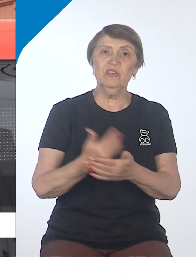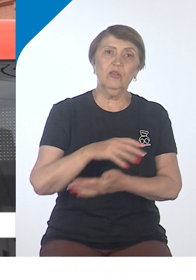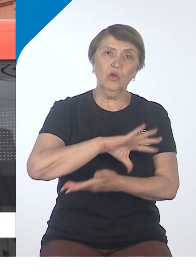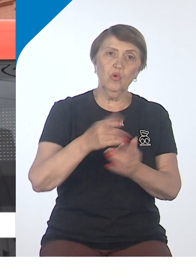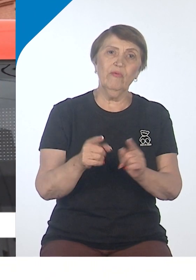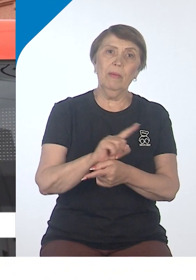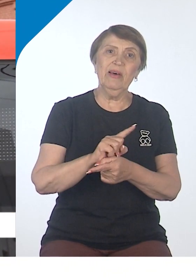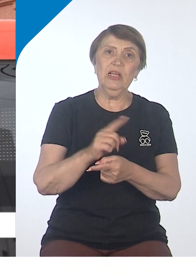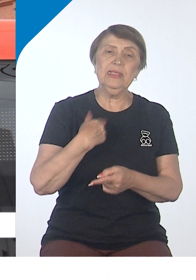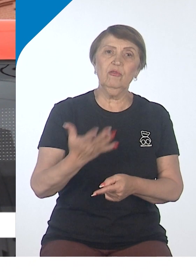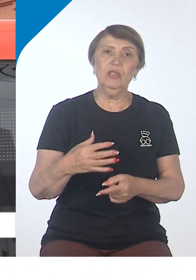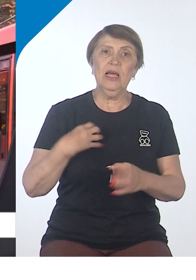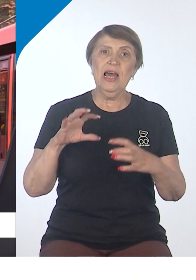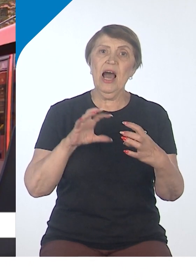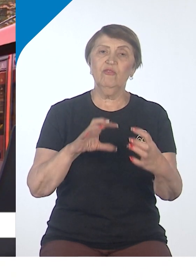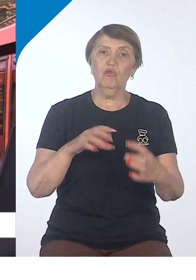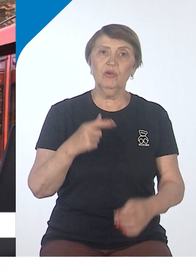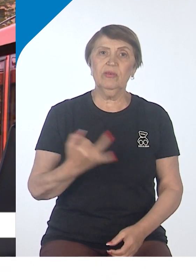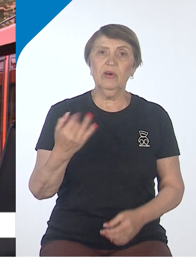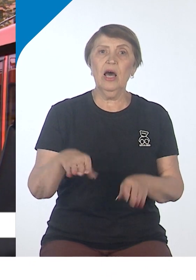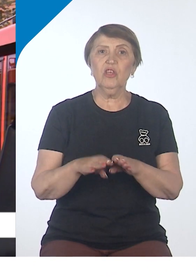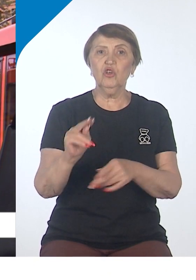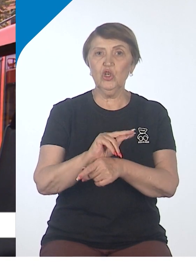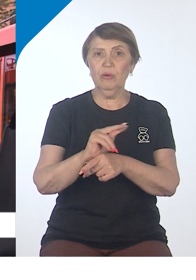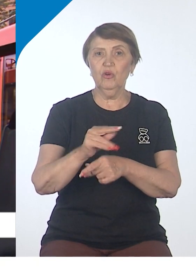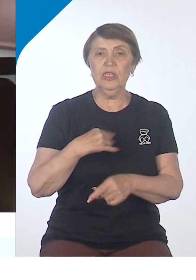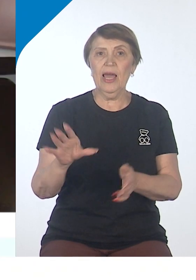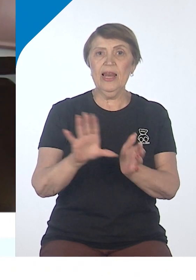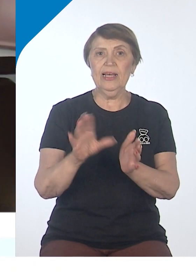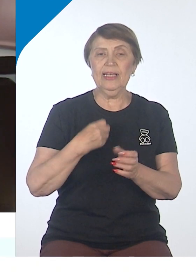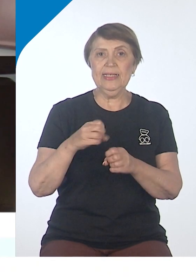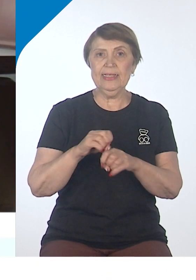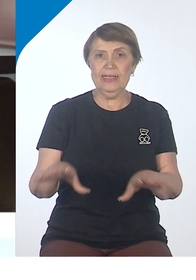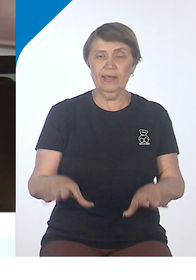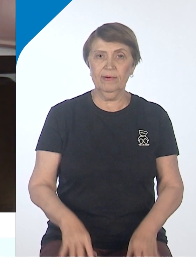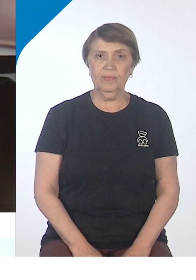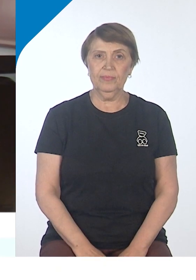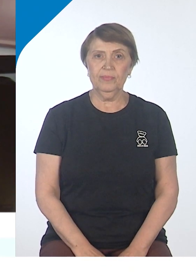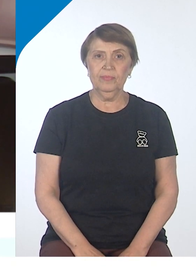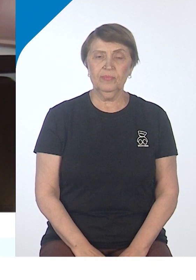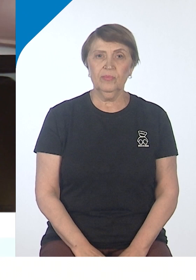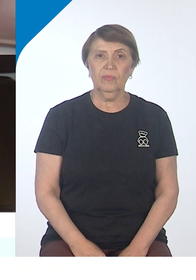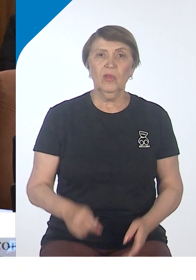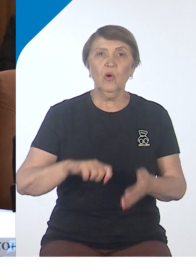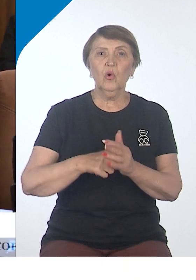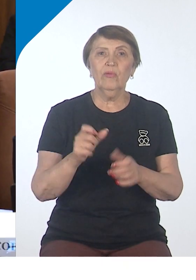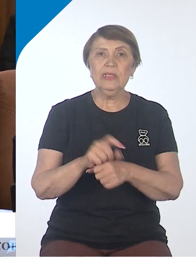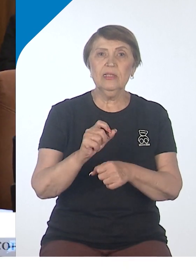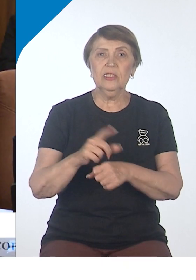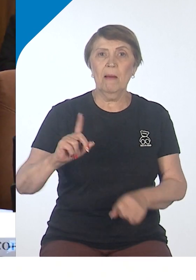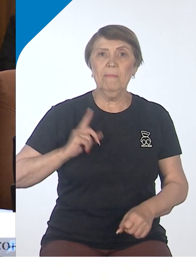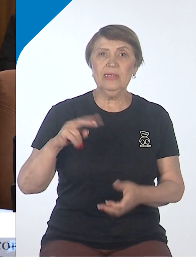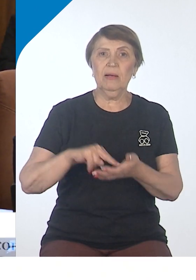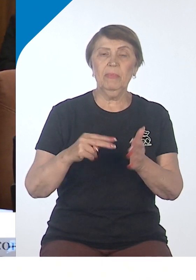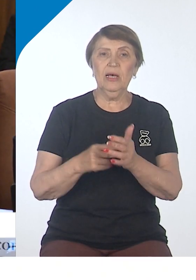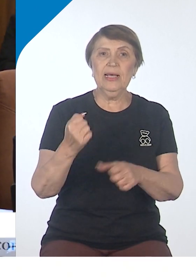закупке трамваев, троллейбусов, а также ремонте электросетей будет принимать госкорпорация ВПРФ. Ключевая задача мастер-плана –